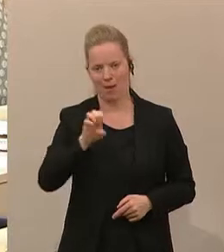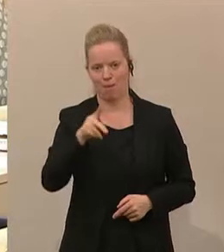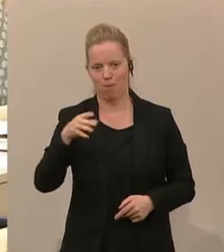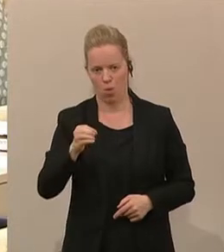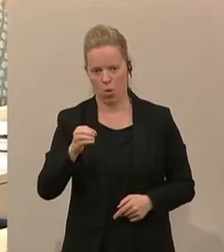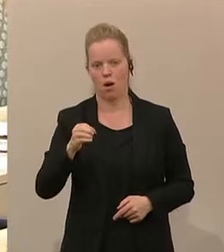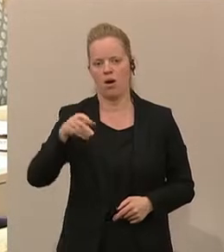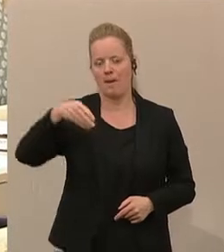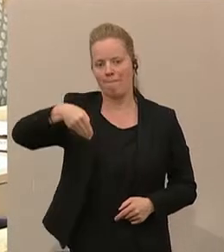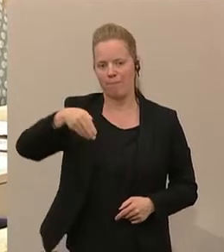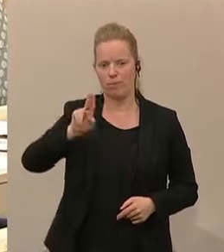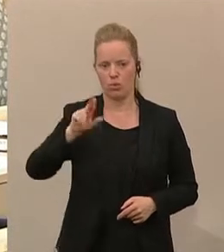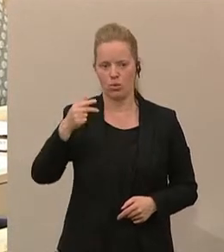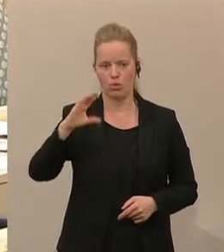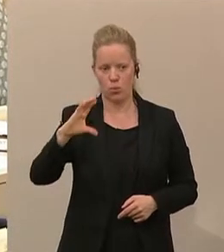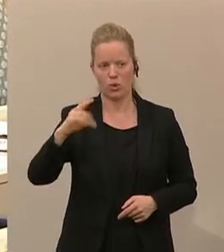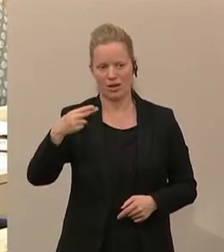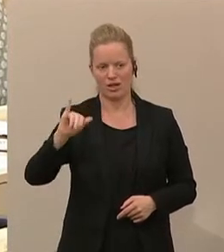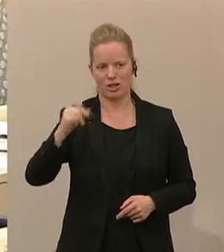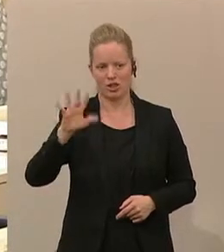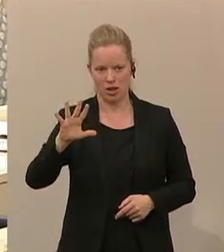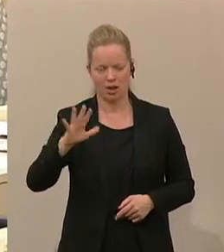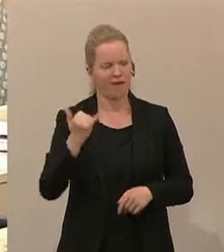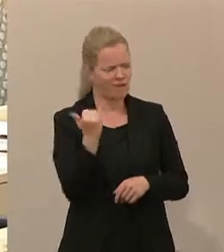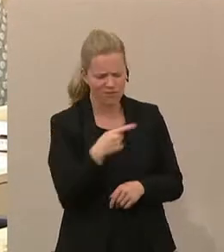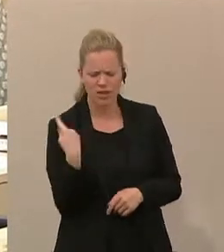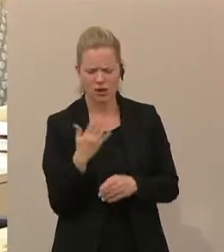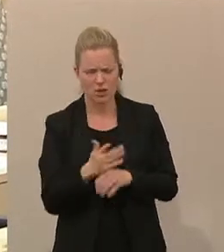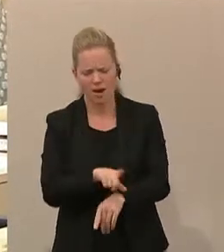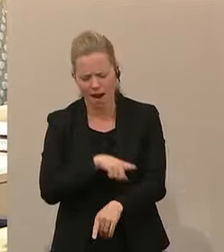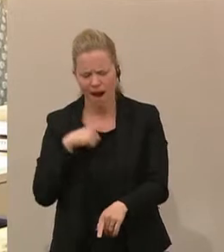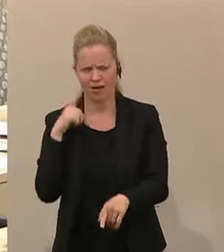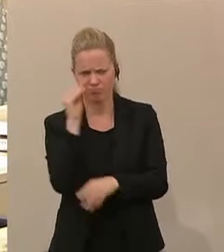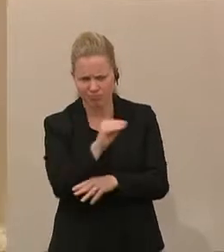Am Wort die Sozialsprecherin der FPÖ, Dagmar Pelakovic.